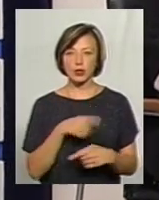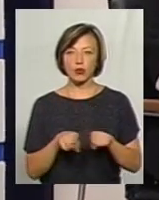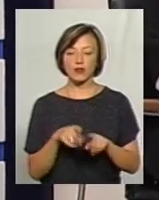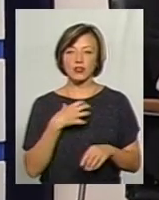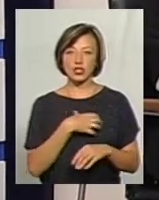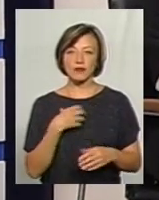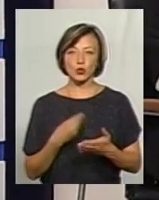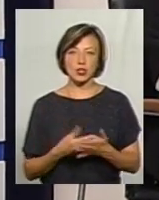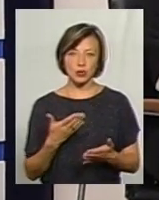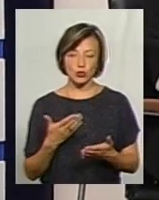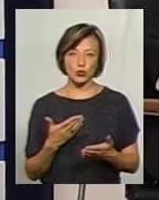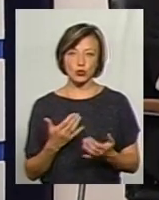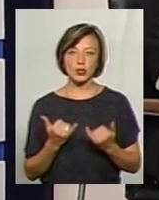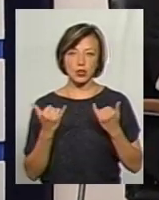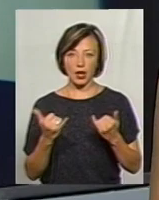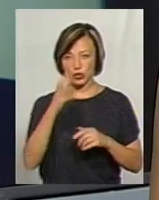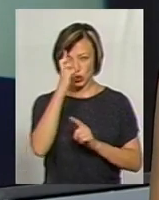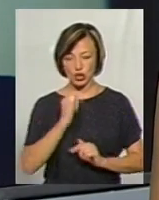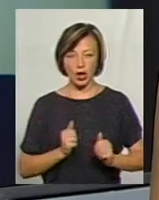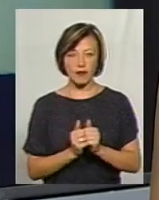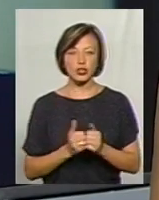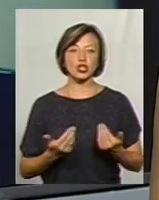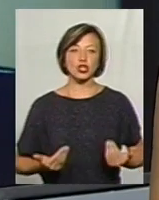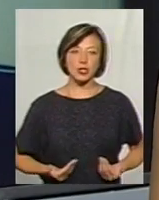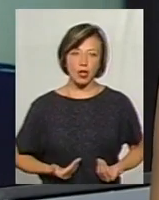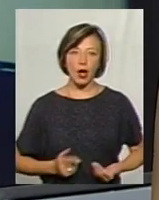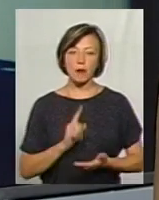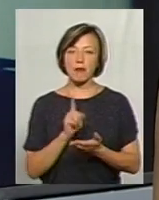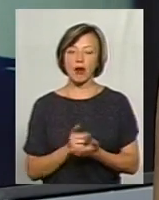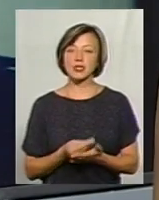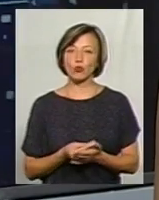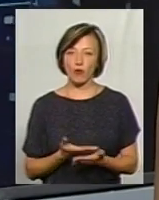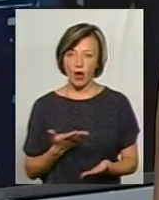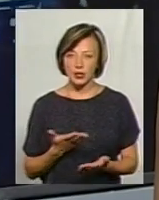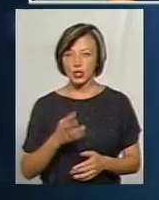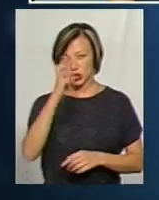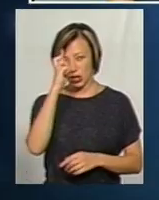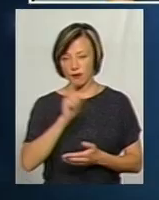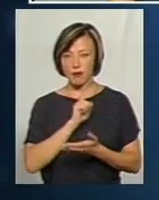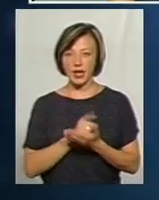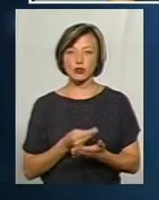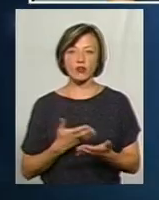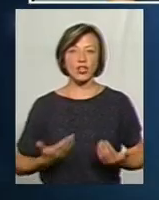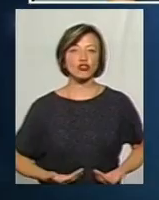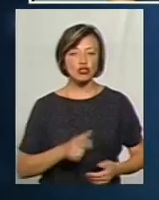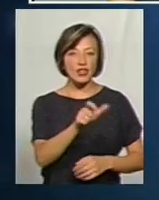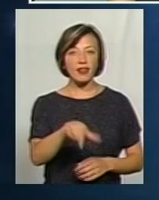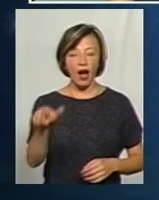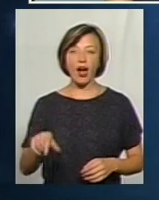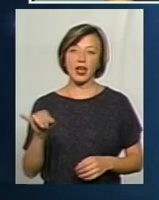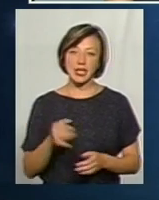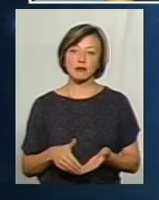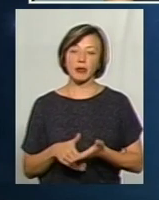важливою цінністю для держави. Життя має цінувати, держава має цінувати життя і